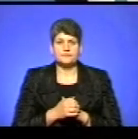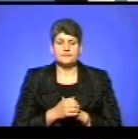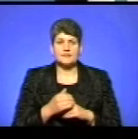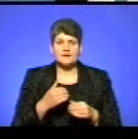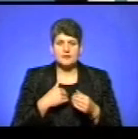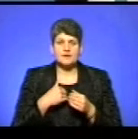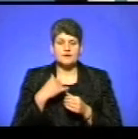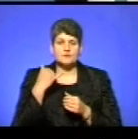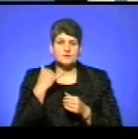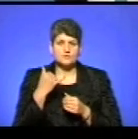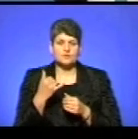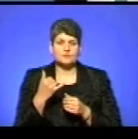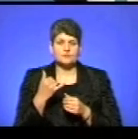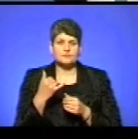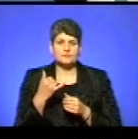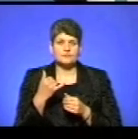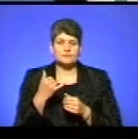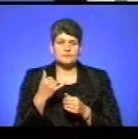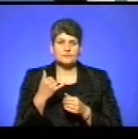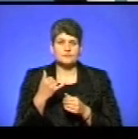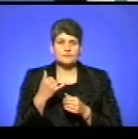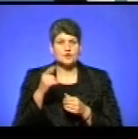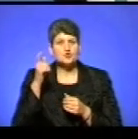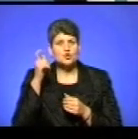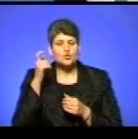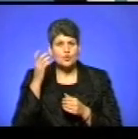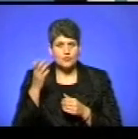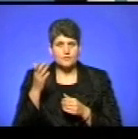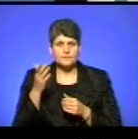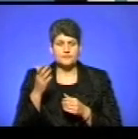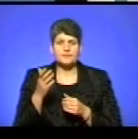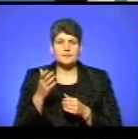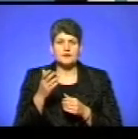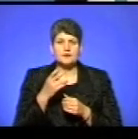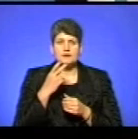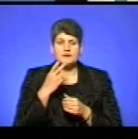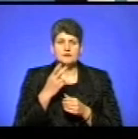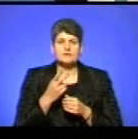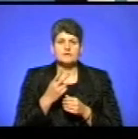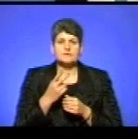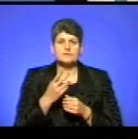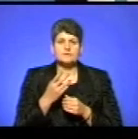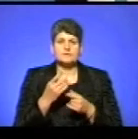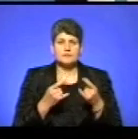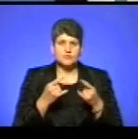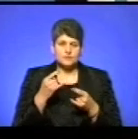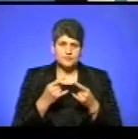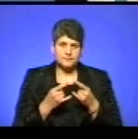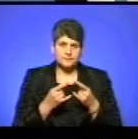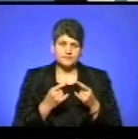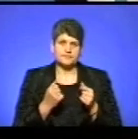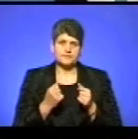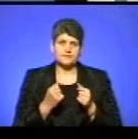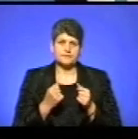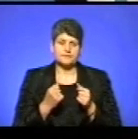я до вас дзвоню з Серкова. Дивись вашу передачу.